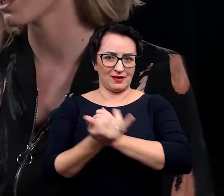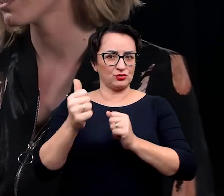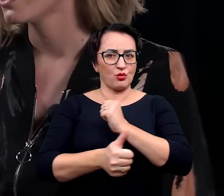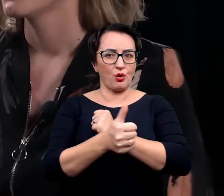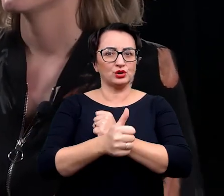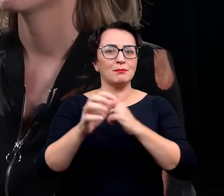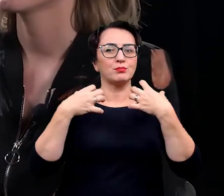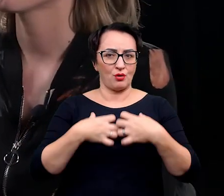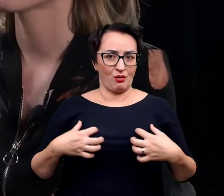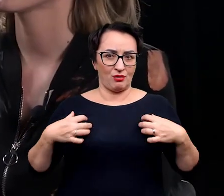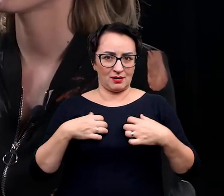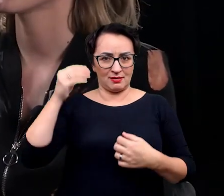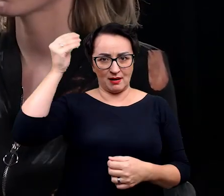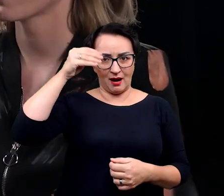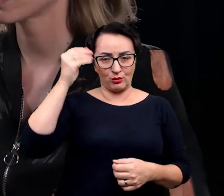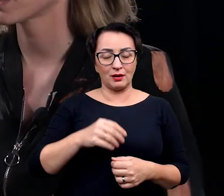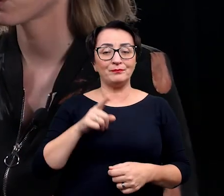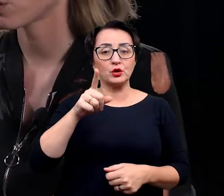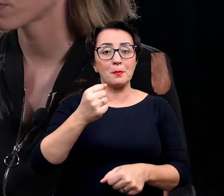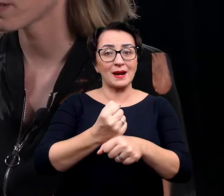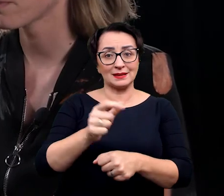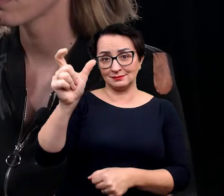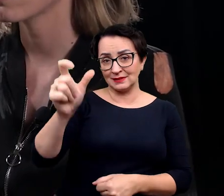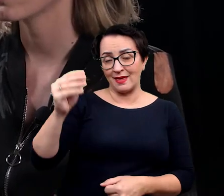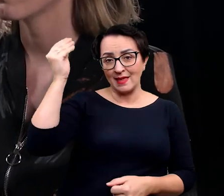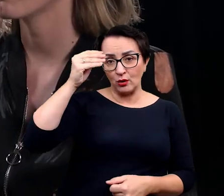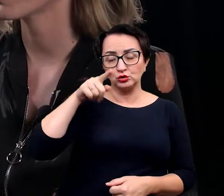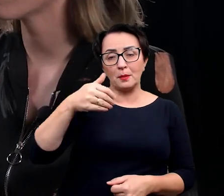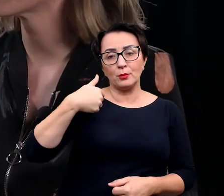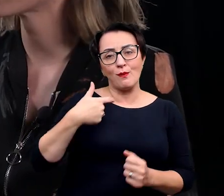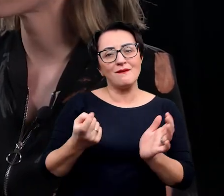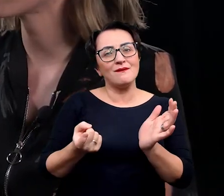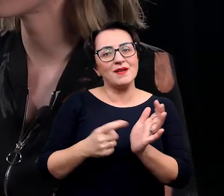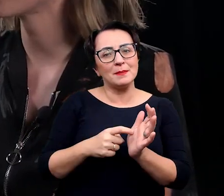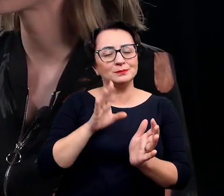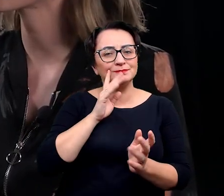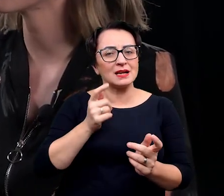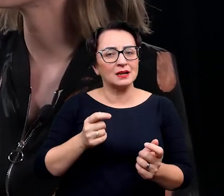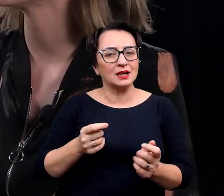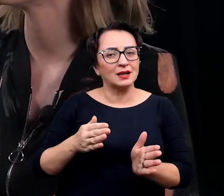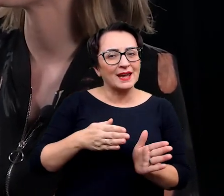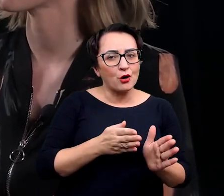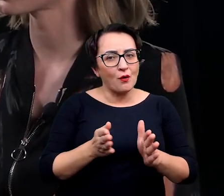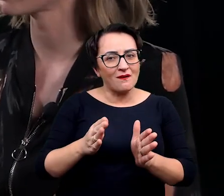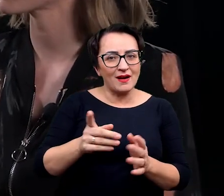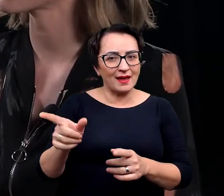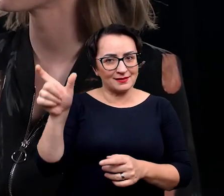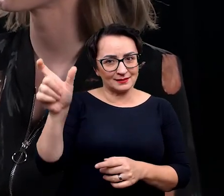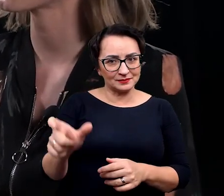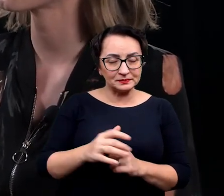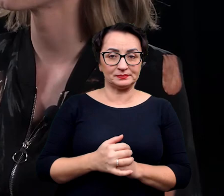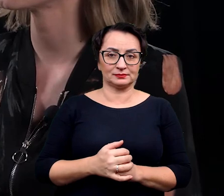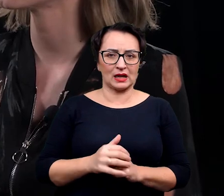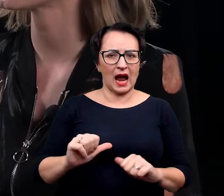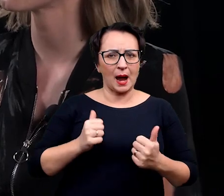biologiczne. I ta praca z naukowcem wymagała takiego pokierowania nim troszkę, żeby